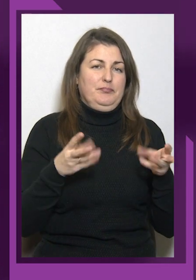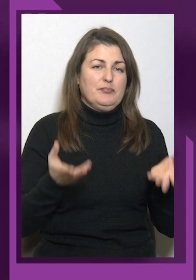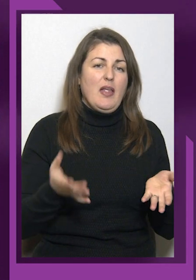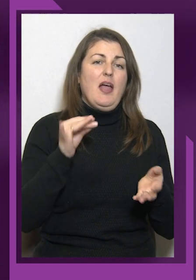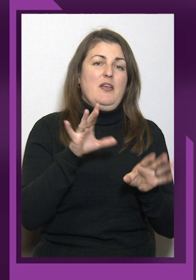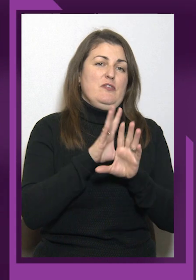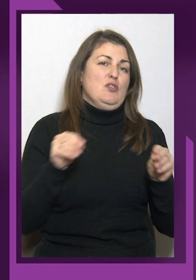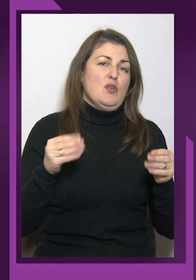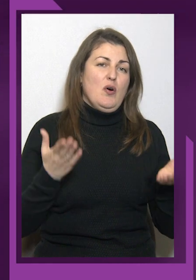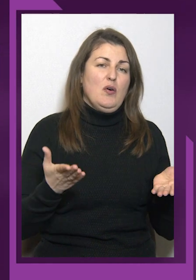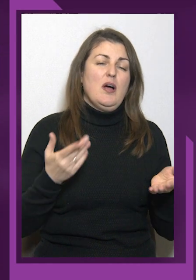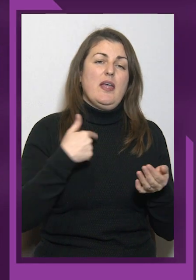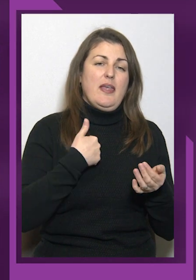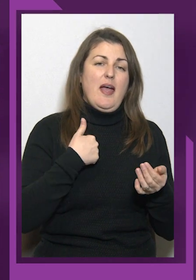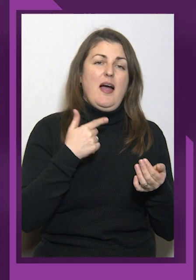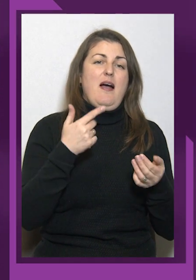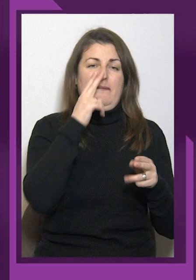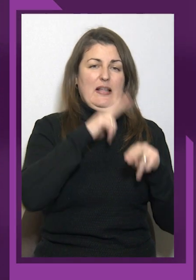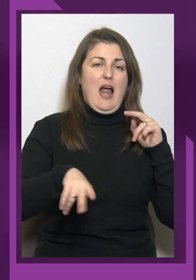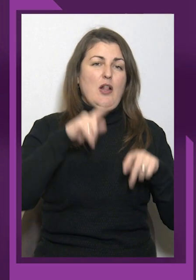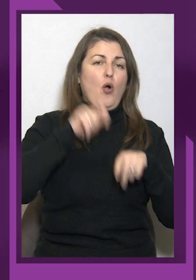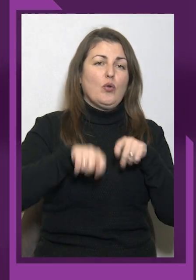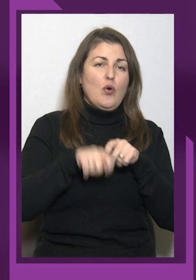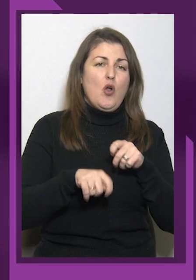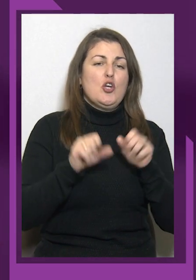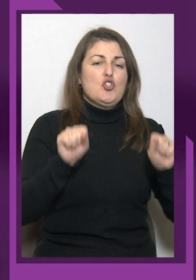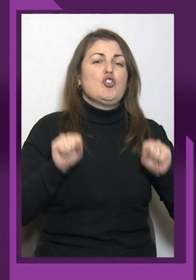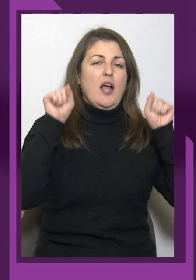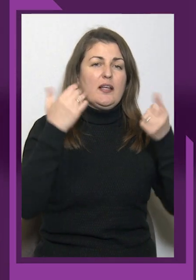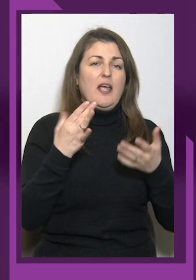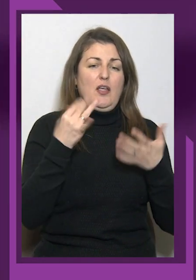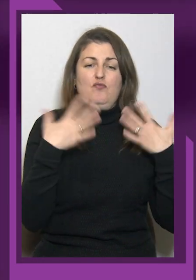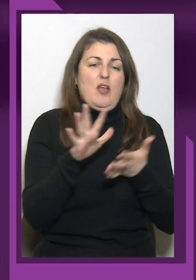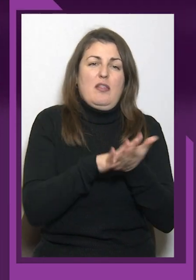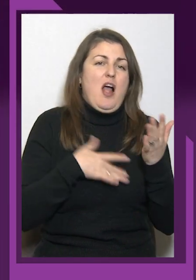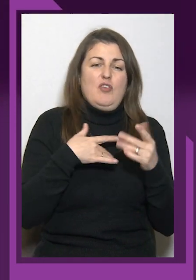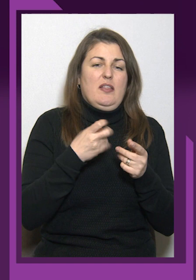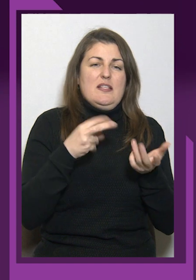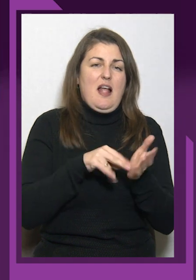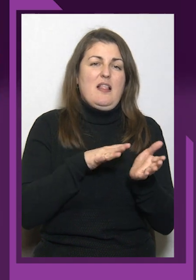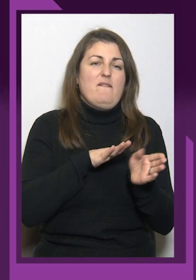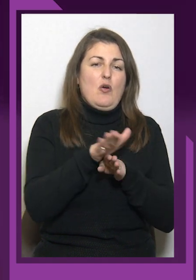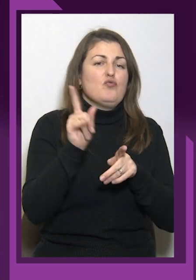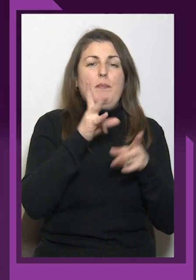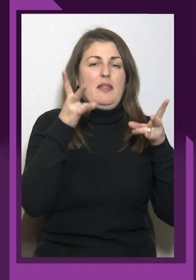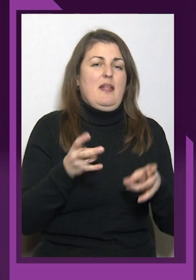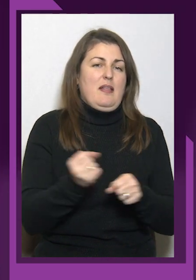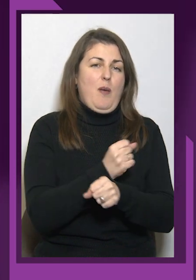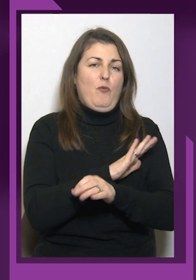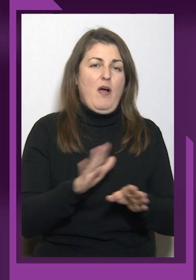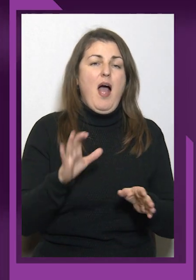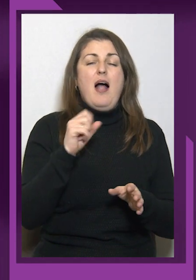штанги і тому вже далі не стала виконувати, щоб не травмуватися. Але, незважаючи на всі складнощі, результат в 115